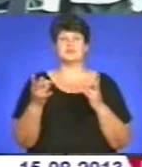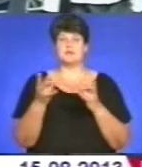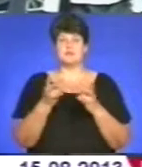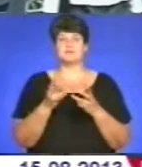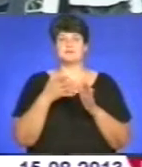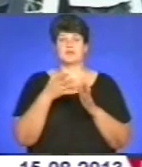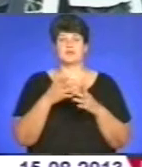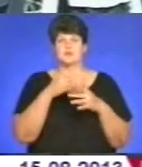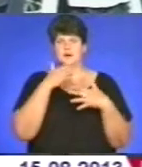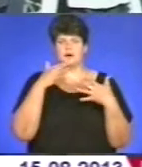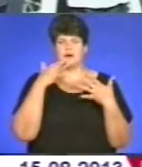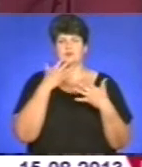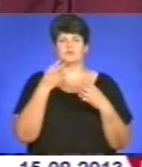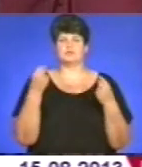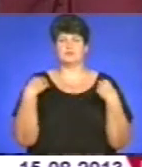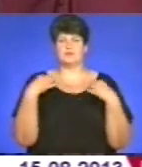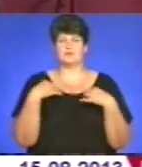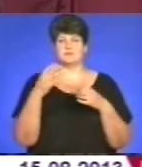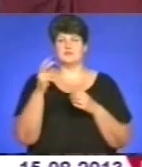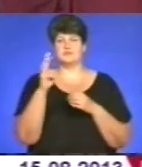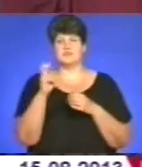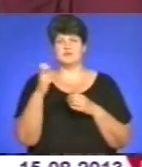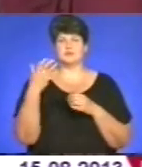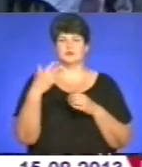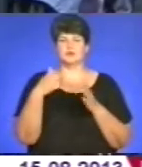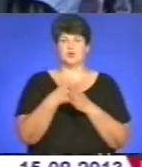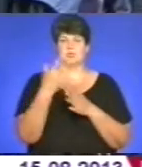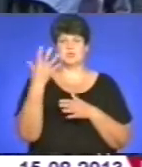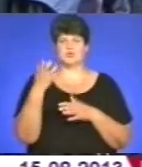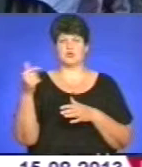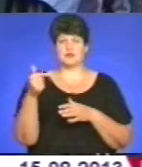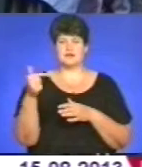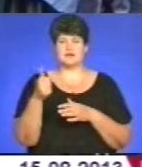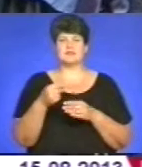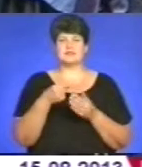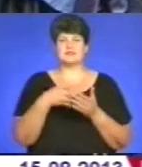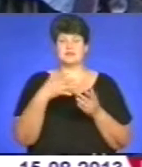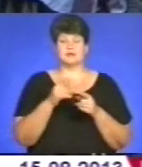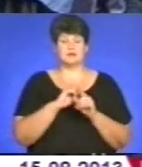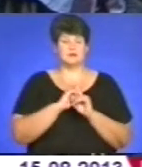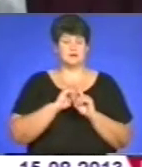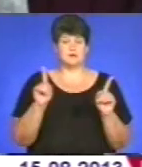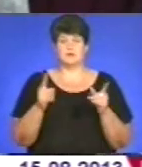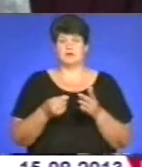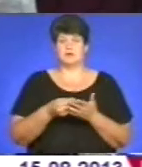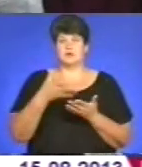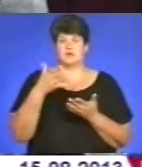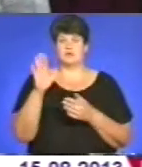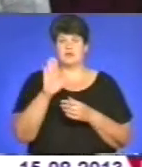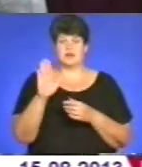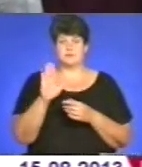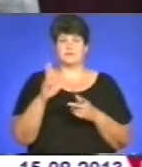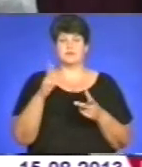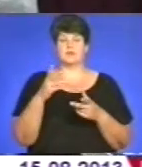Коштує вона від 200 до 500 гривень. Ціни зростають кожного року. Особливо у вересні, кажуть продавці. Троїчка для